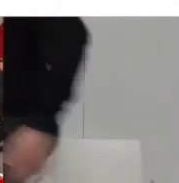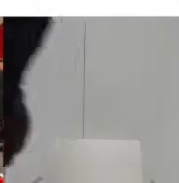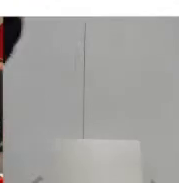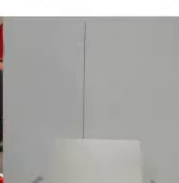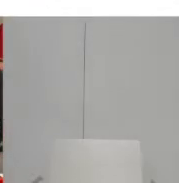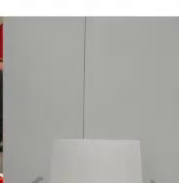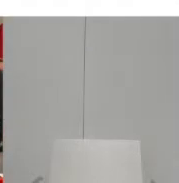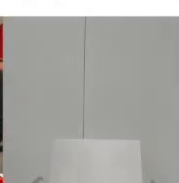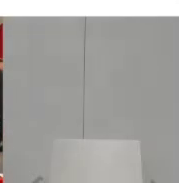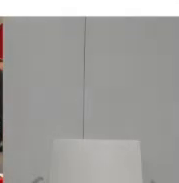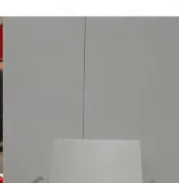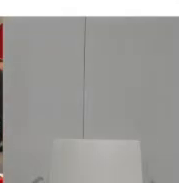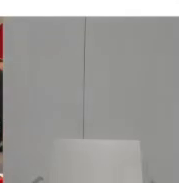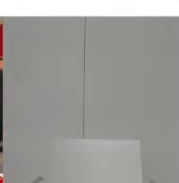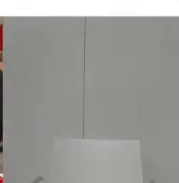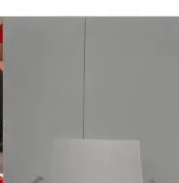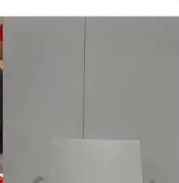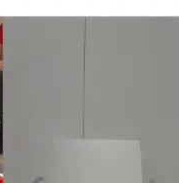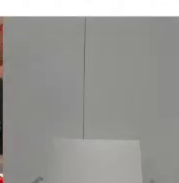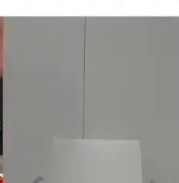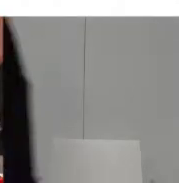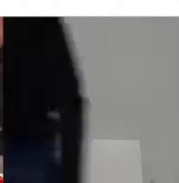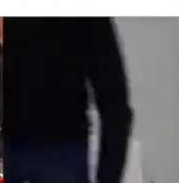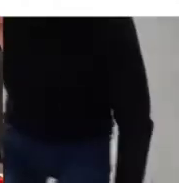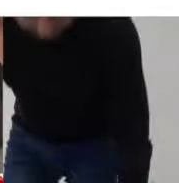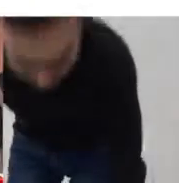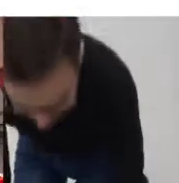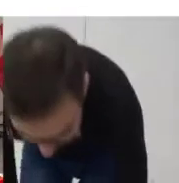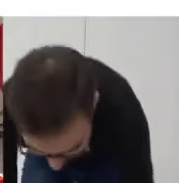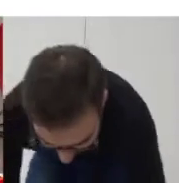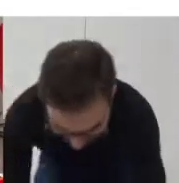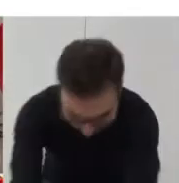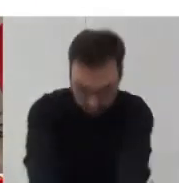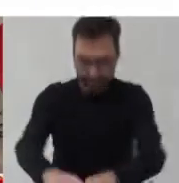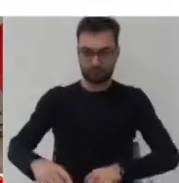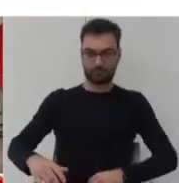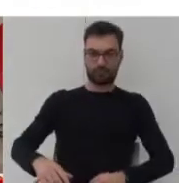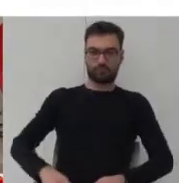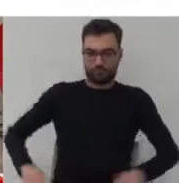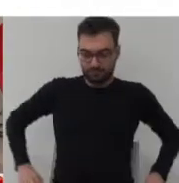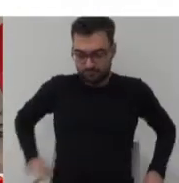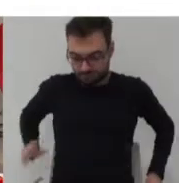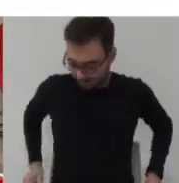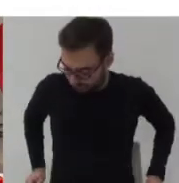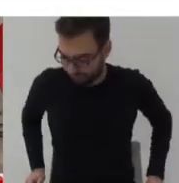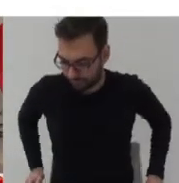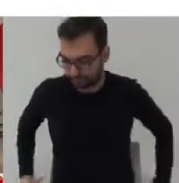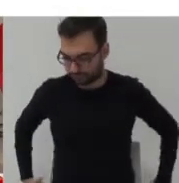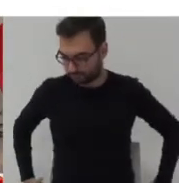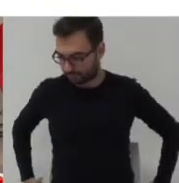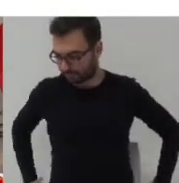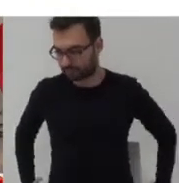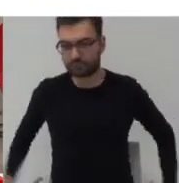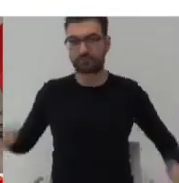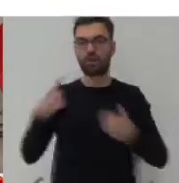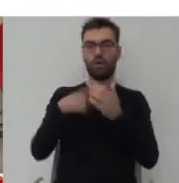Dziękujemy bardzo. I teraz zapraszamy do wysłuchania ostatniej prezentacji. Pani Marty